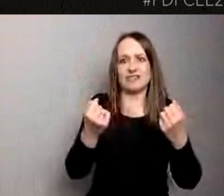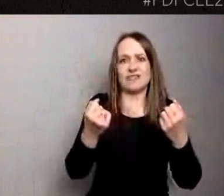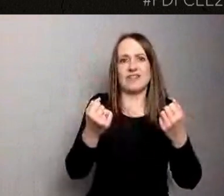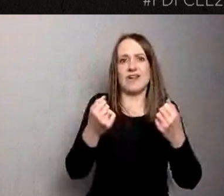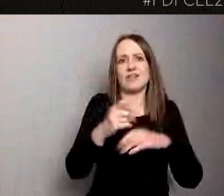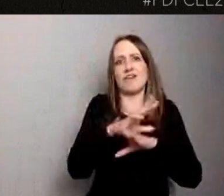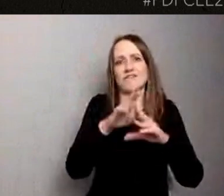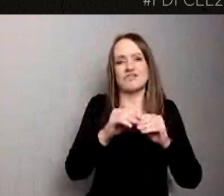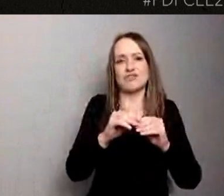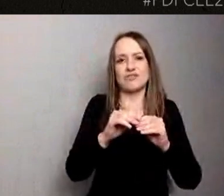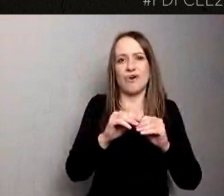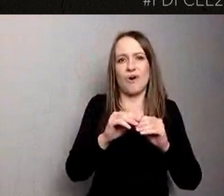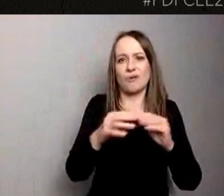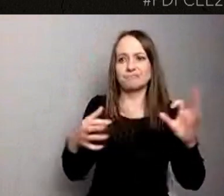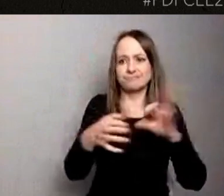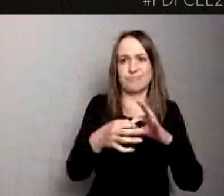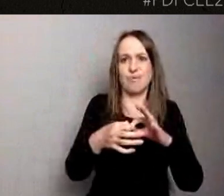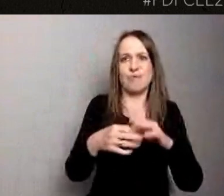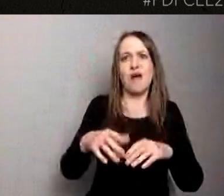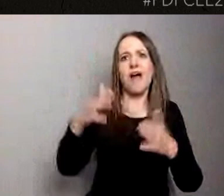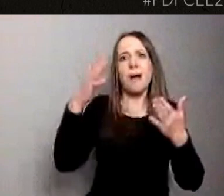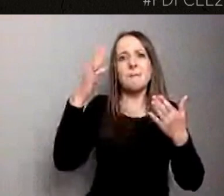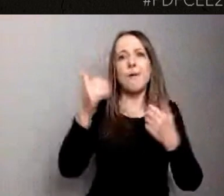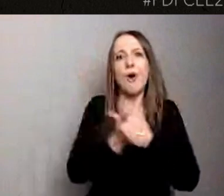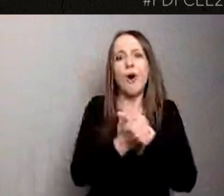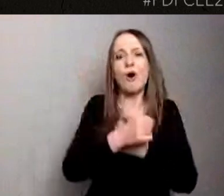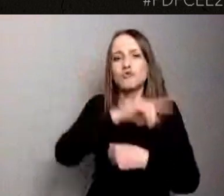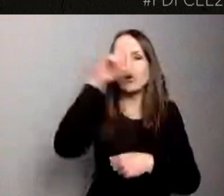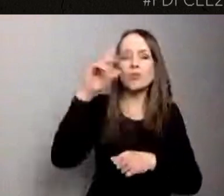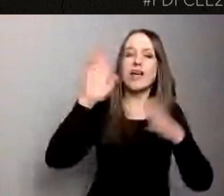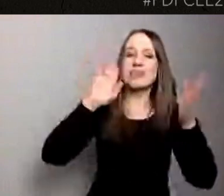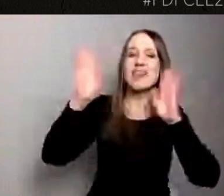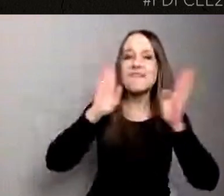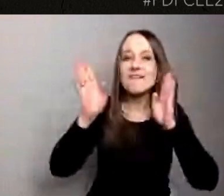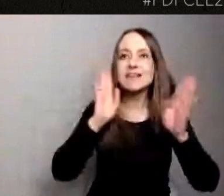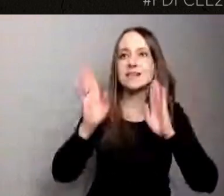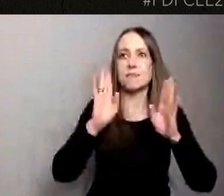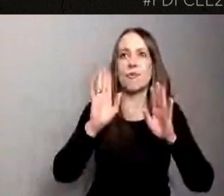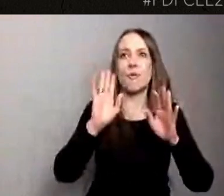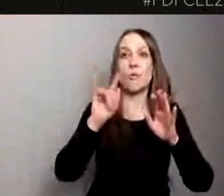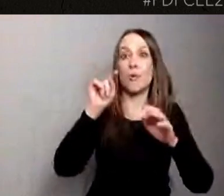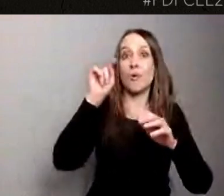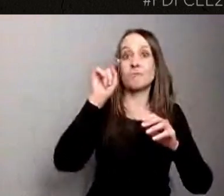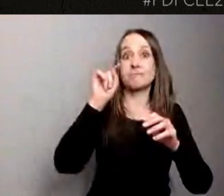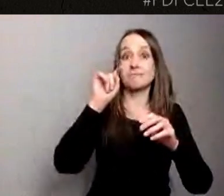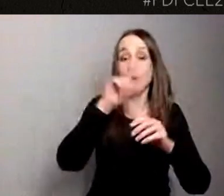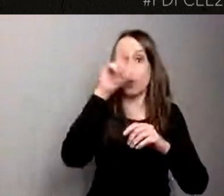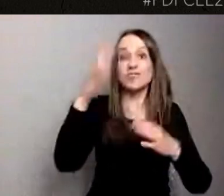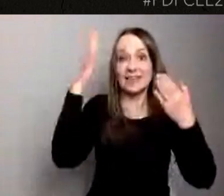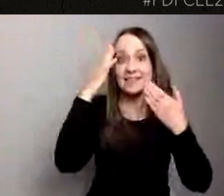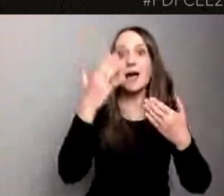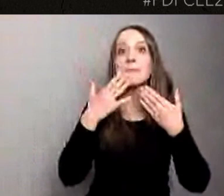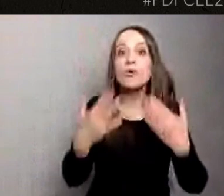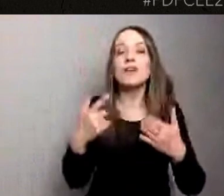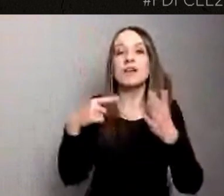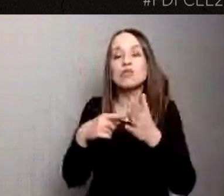Ludzie na Facebooku się znają tam, dlatego że się znają na żywo, więc jakby to wszystko się ze sobą